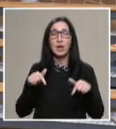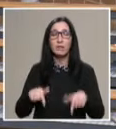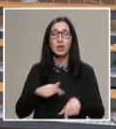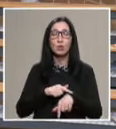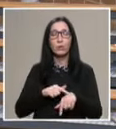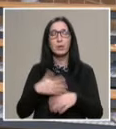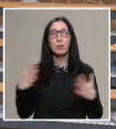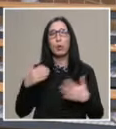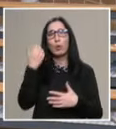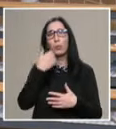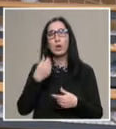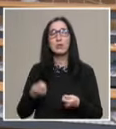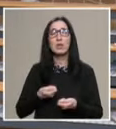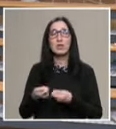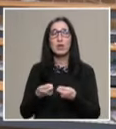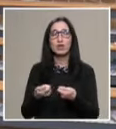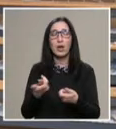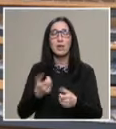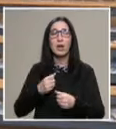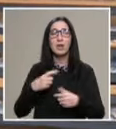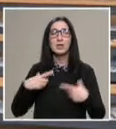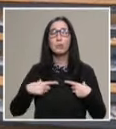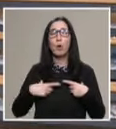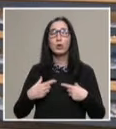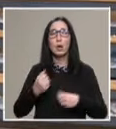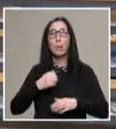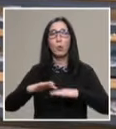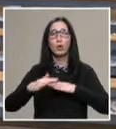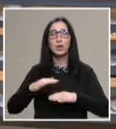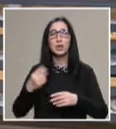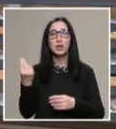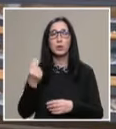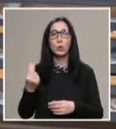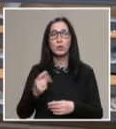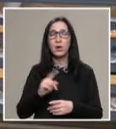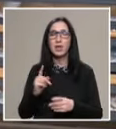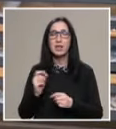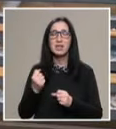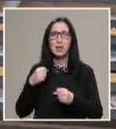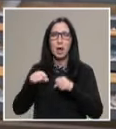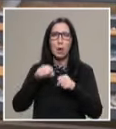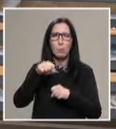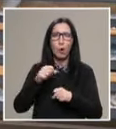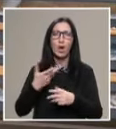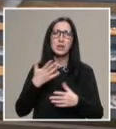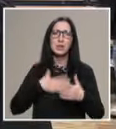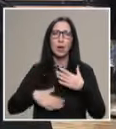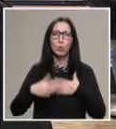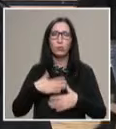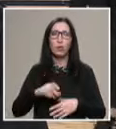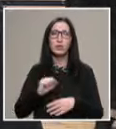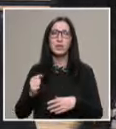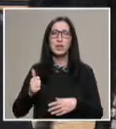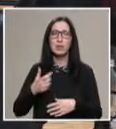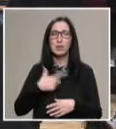днешно време е много полезно да се насърчава спорта, бойните изкуства. Разбира се не за насилие, а само за удоволствие и за самозащита.